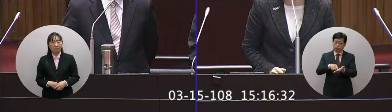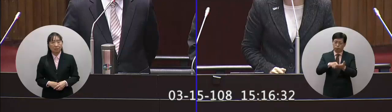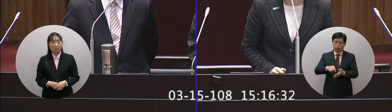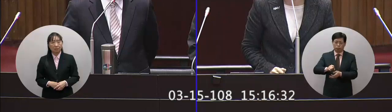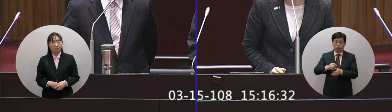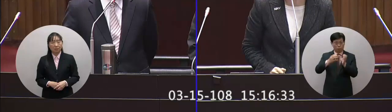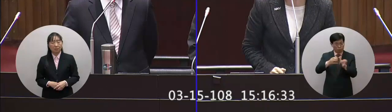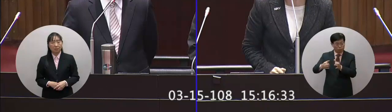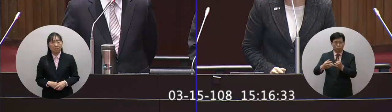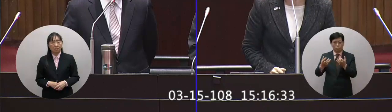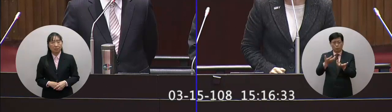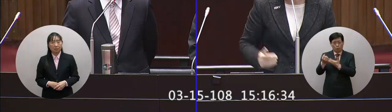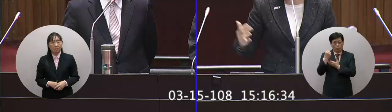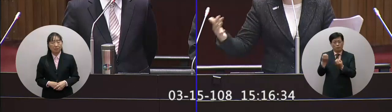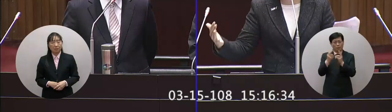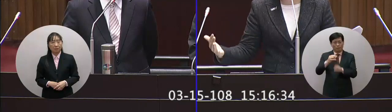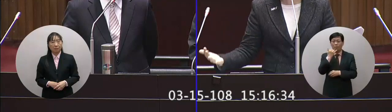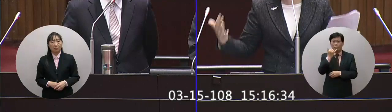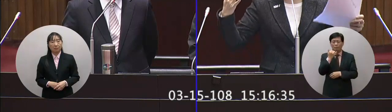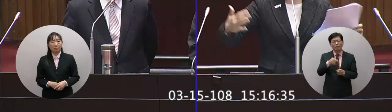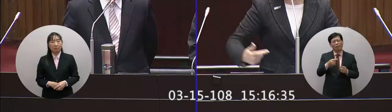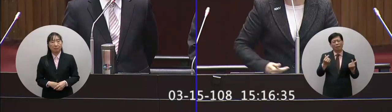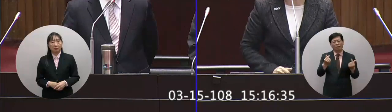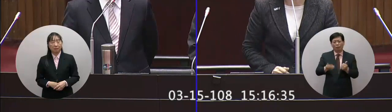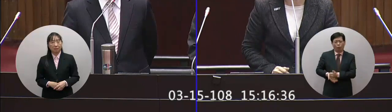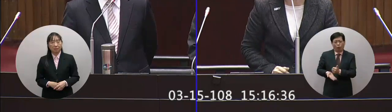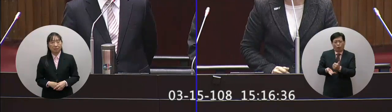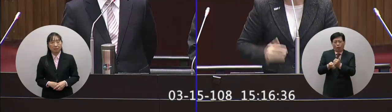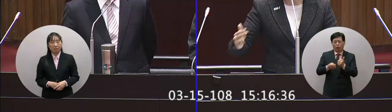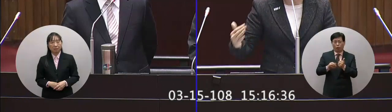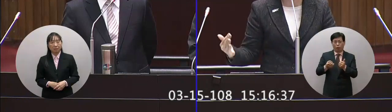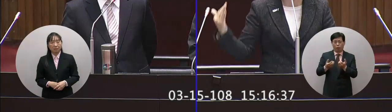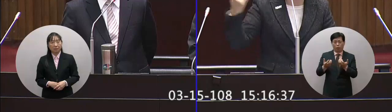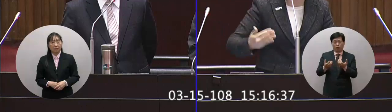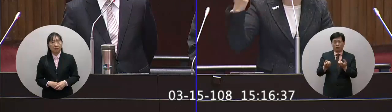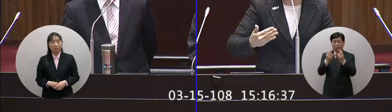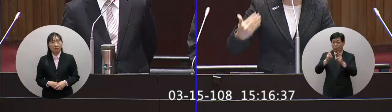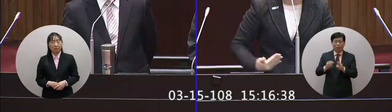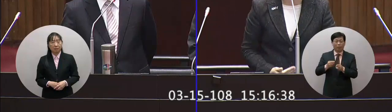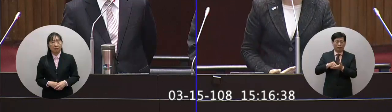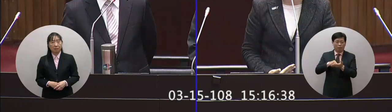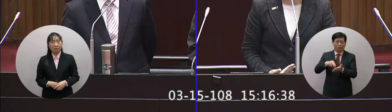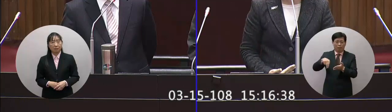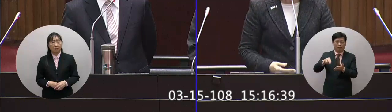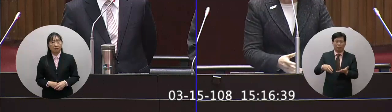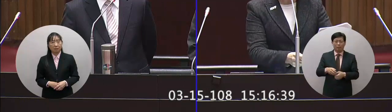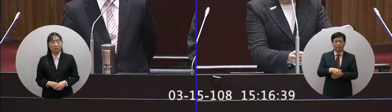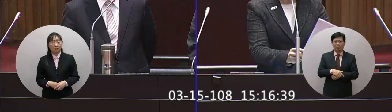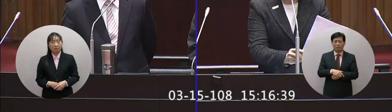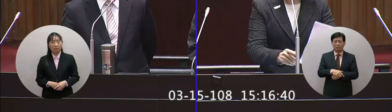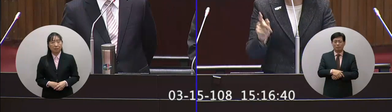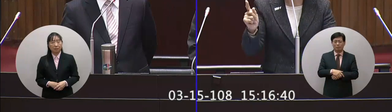來設這個火力發電廠那你不等於說你鼓勵火力發電了嗎民間電廠可以一直去申請火力發電廠